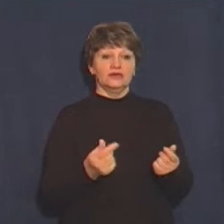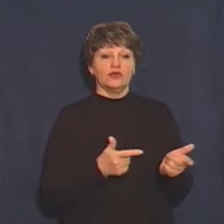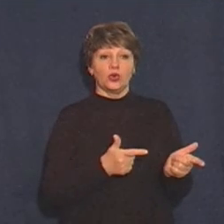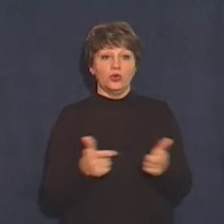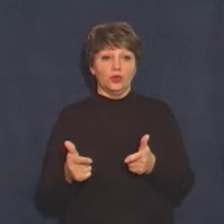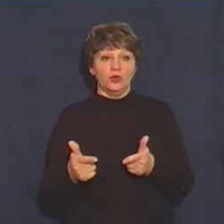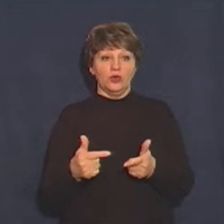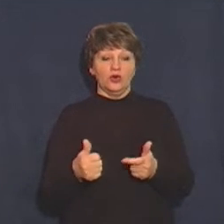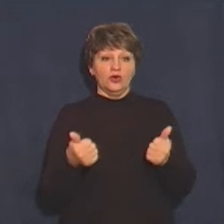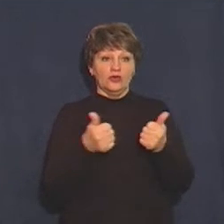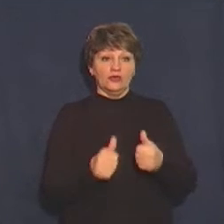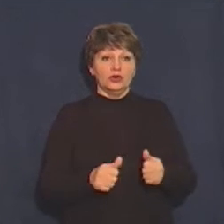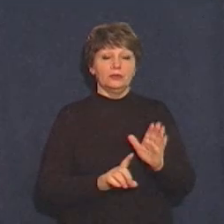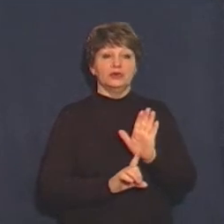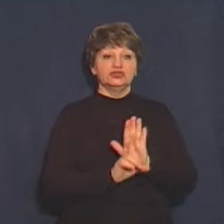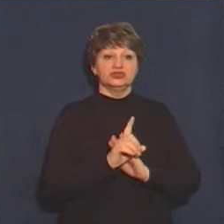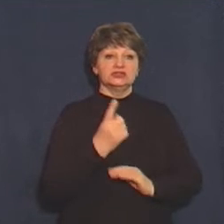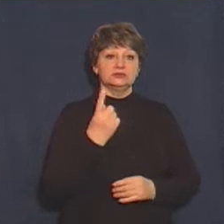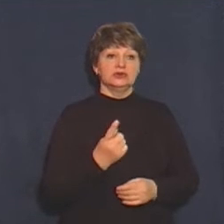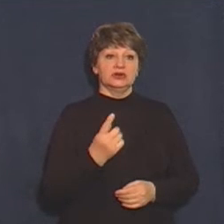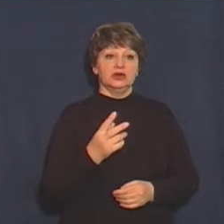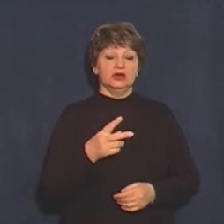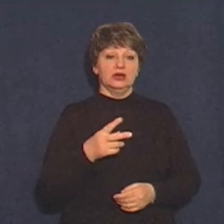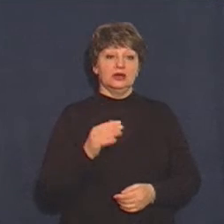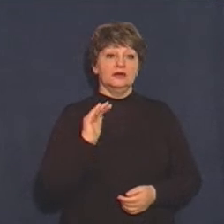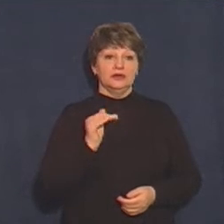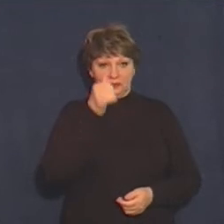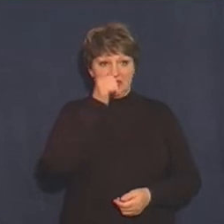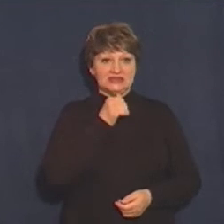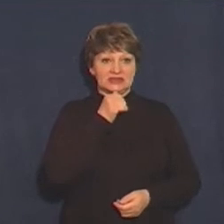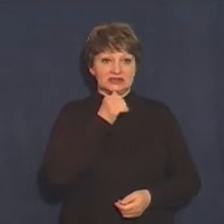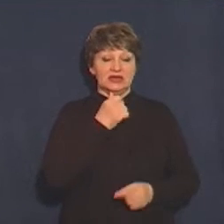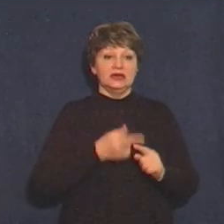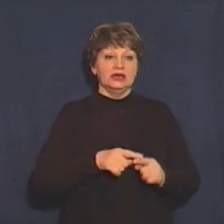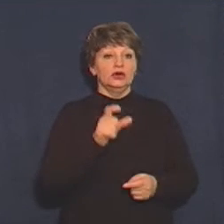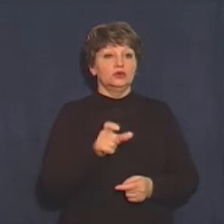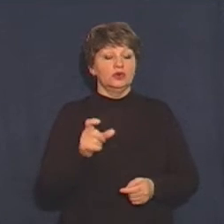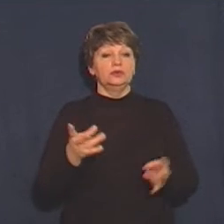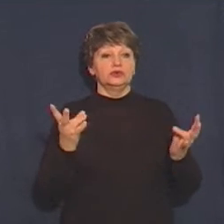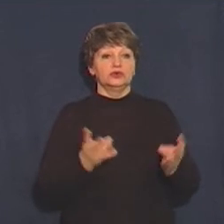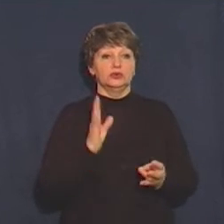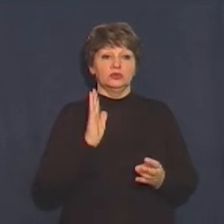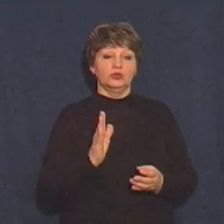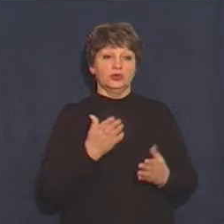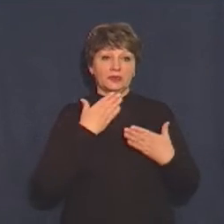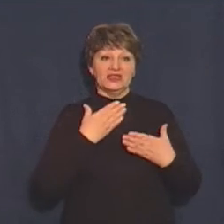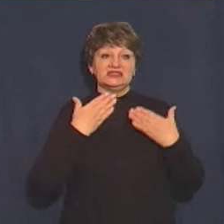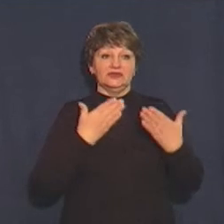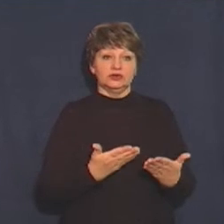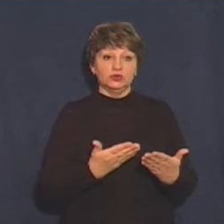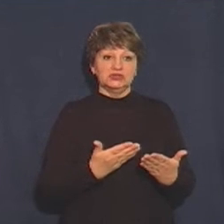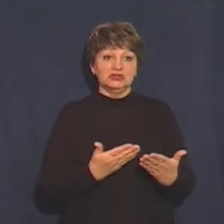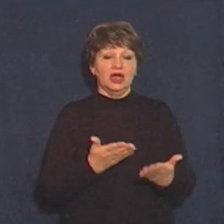формі вже починаючи з лютого місяця. Тобто цим людям потрібно буде звернутися, якщо це